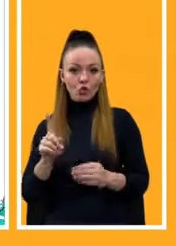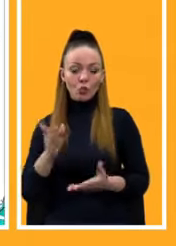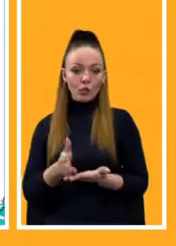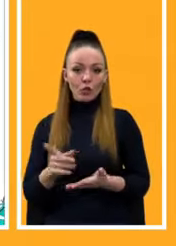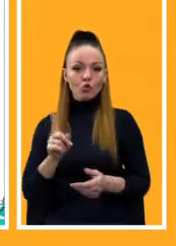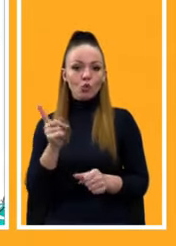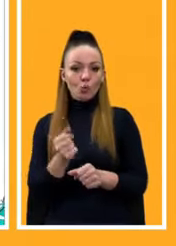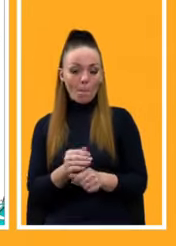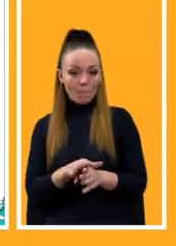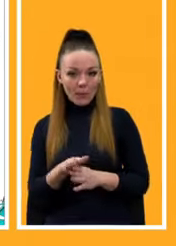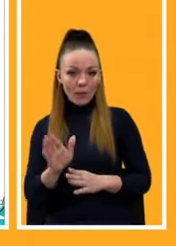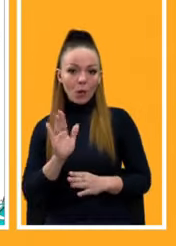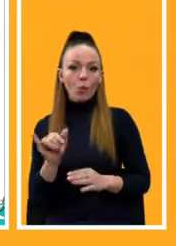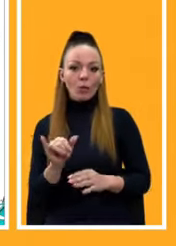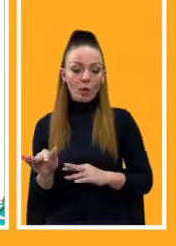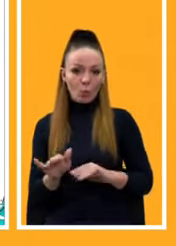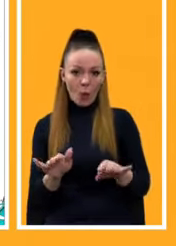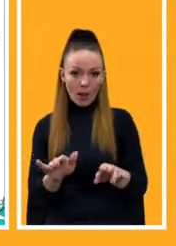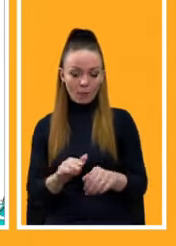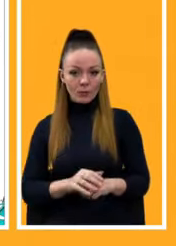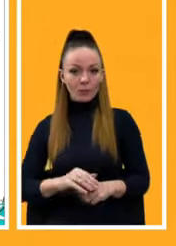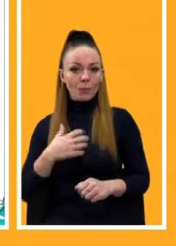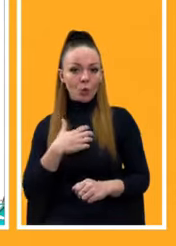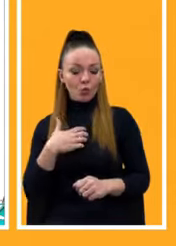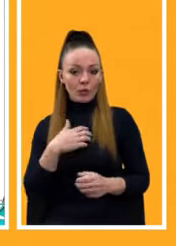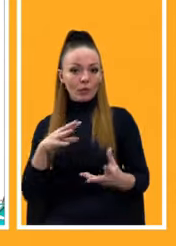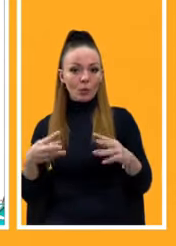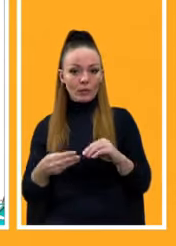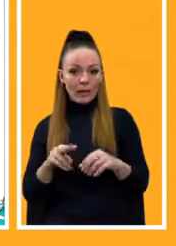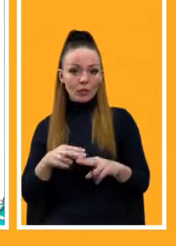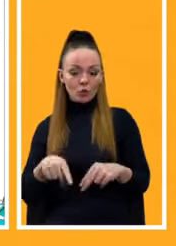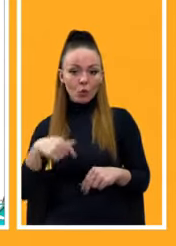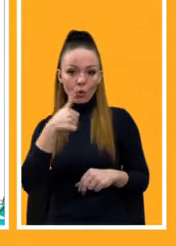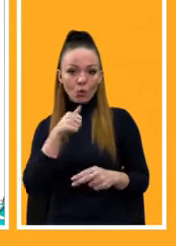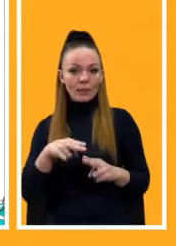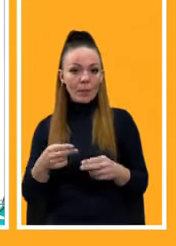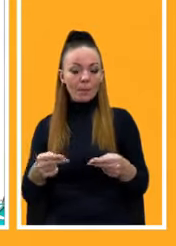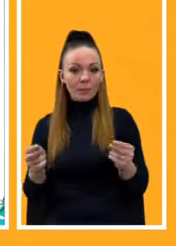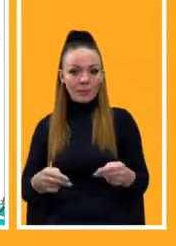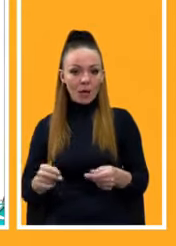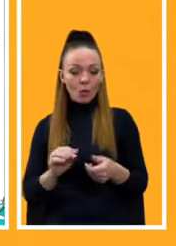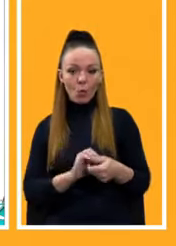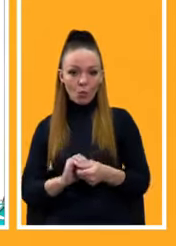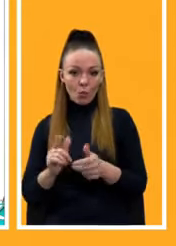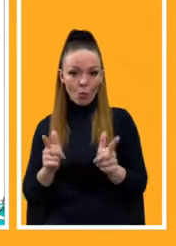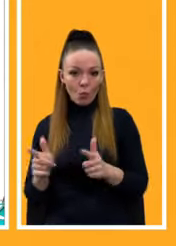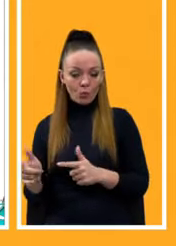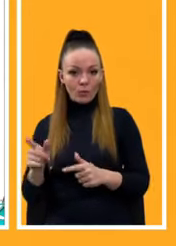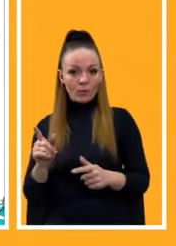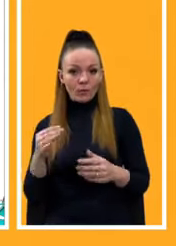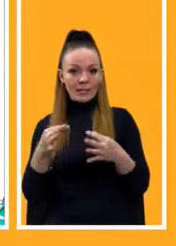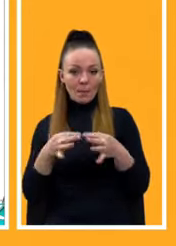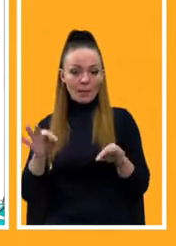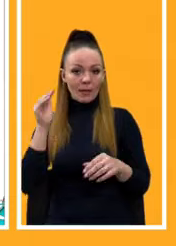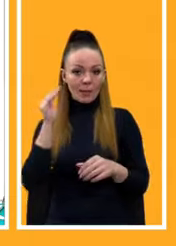зробили, куди ми рухаємось. Ключове досягнення цього року, це вже було сказано, це підписання угоди про спільний авіапростір з ЄС. Це